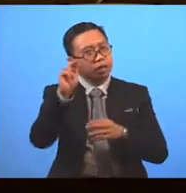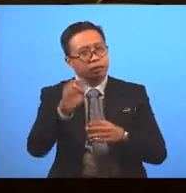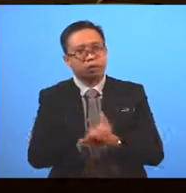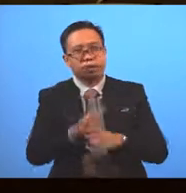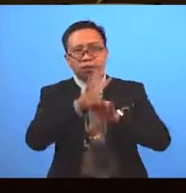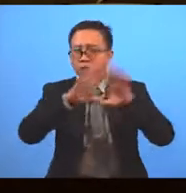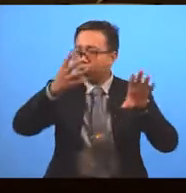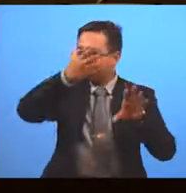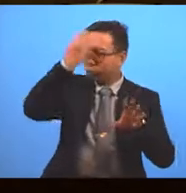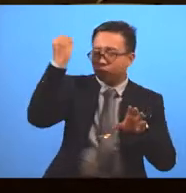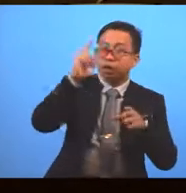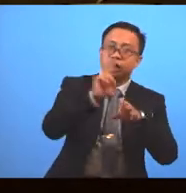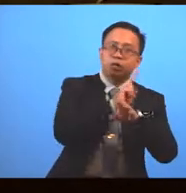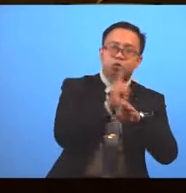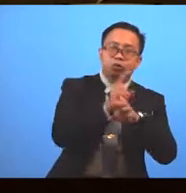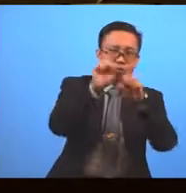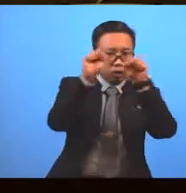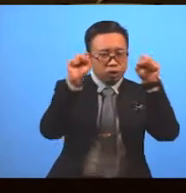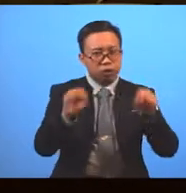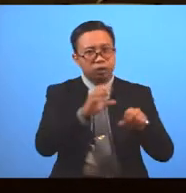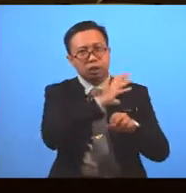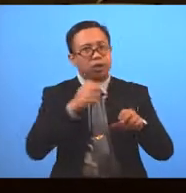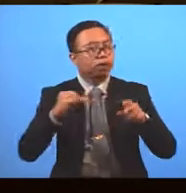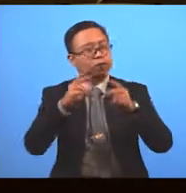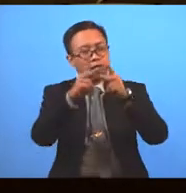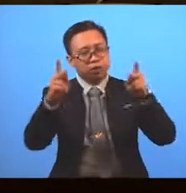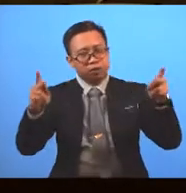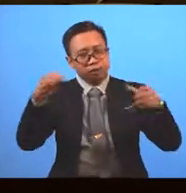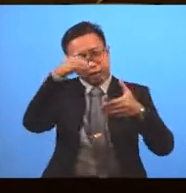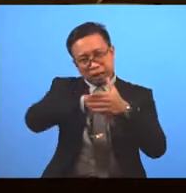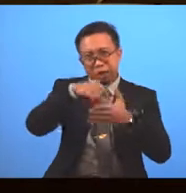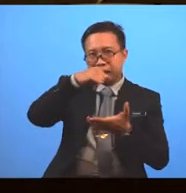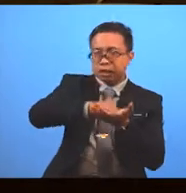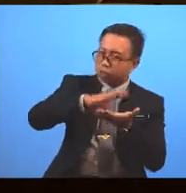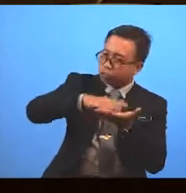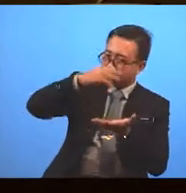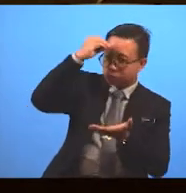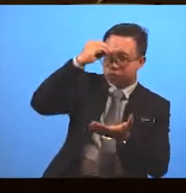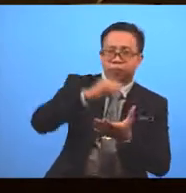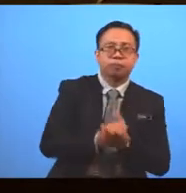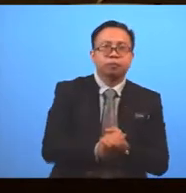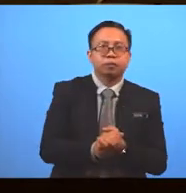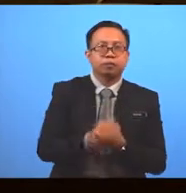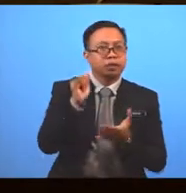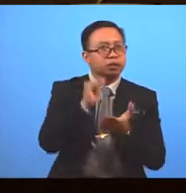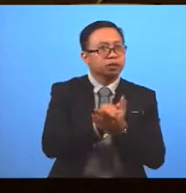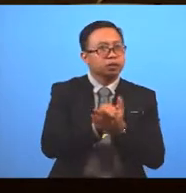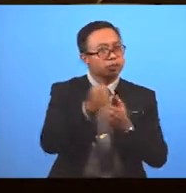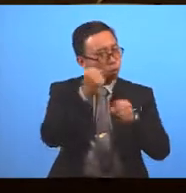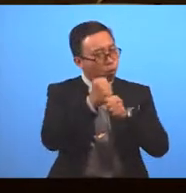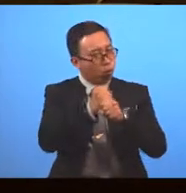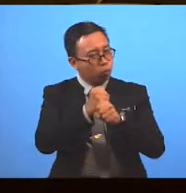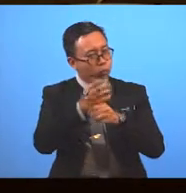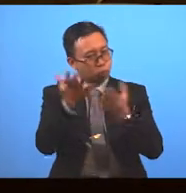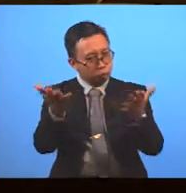Don't forget To use the structure And phrases That you've learned In this lesson That's your homework